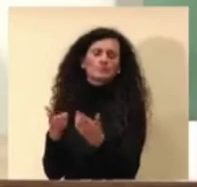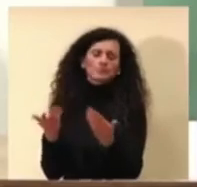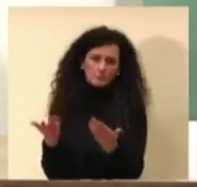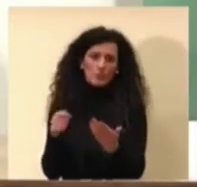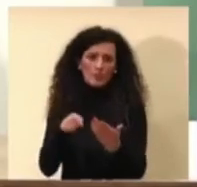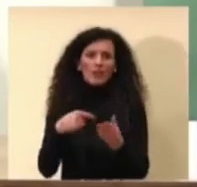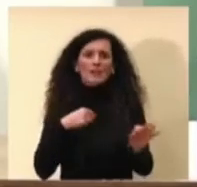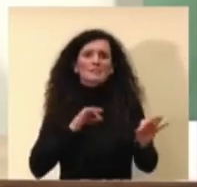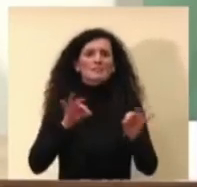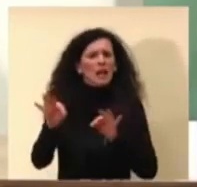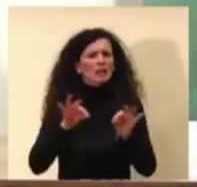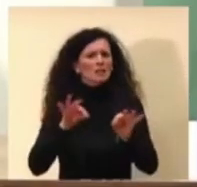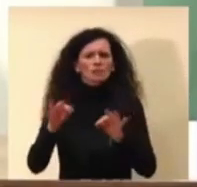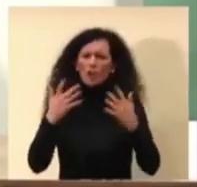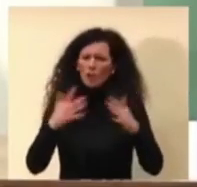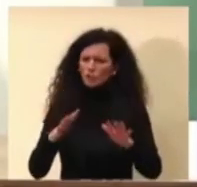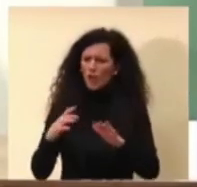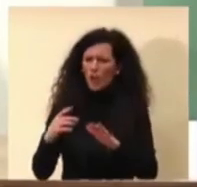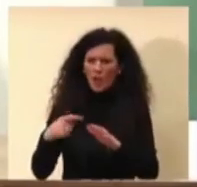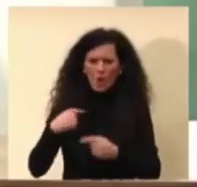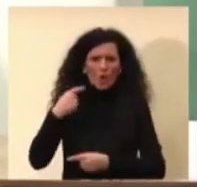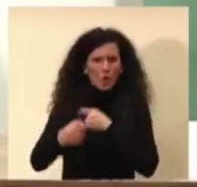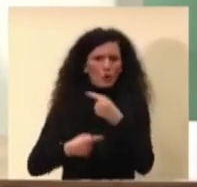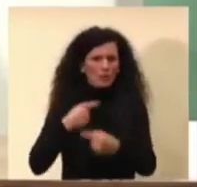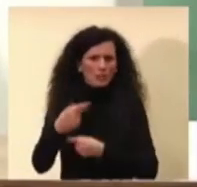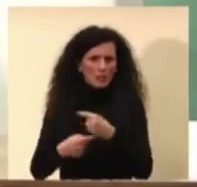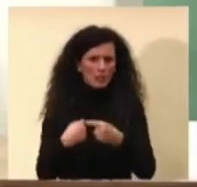strategia che è già in corso in molte parti d'Italia.